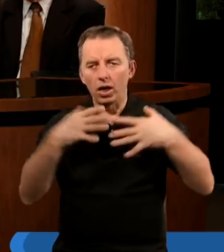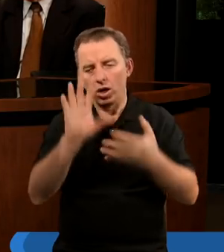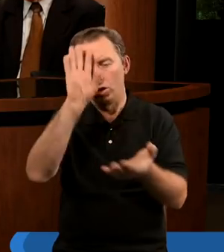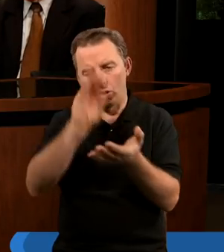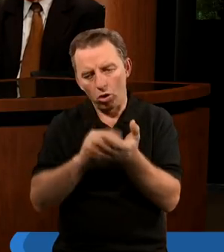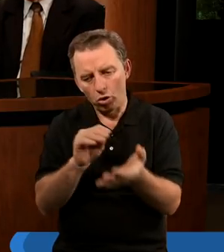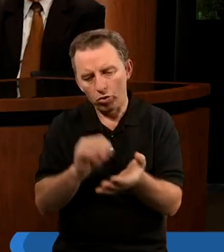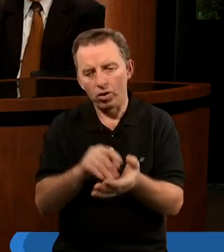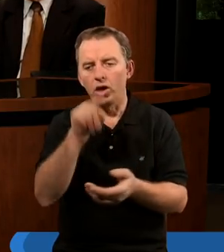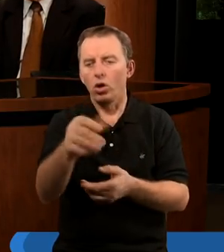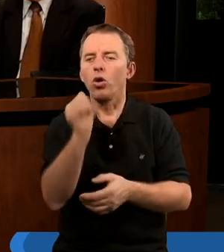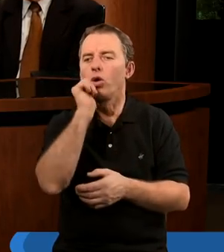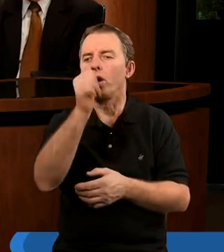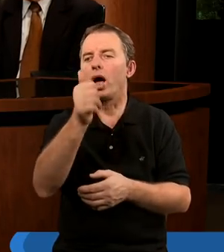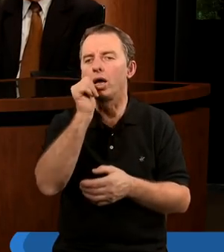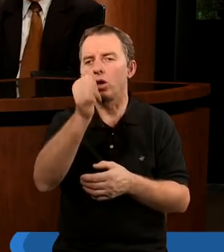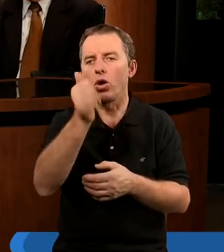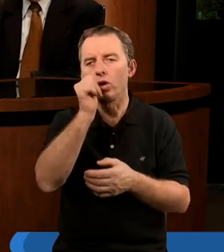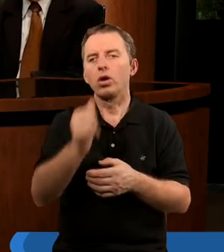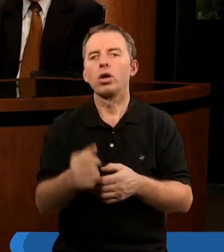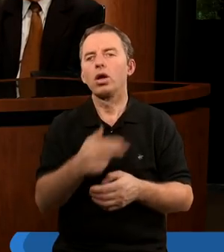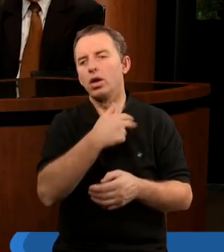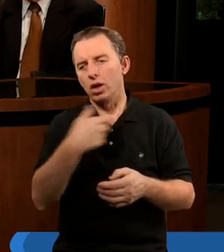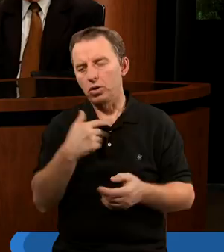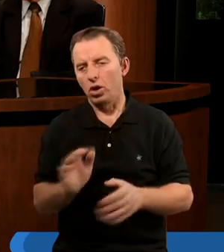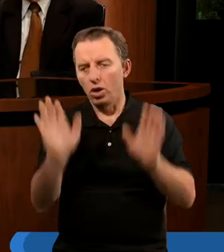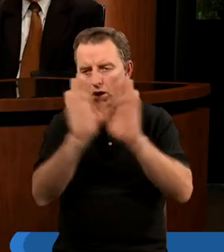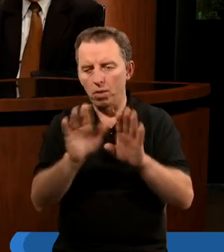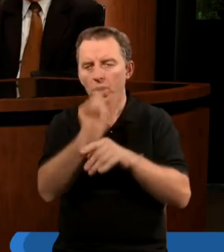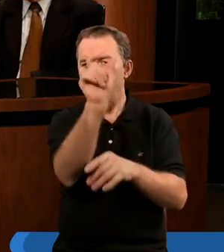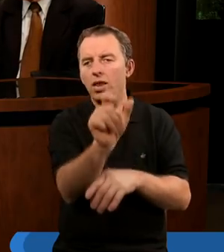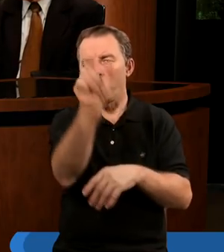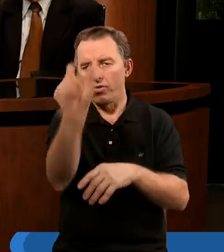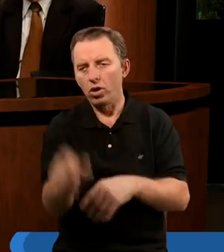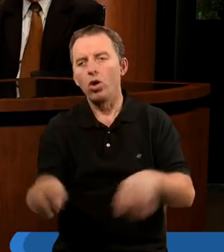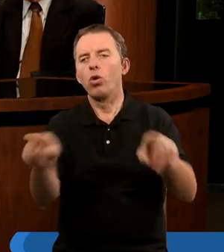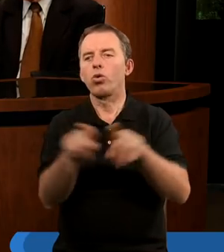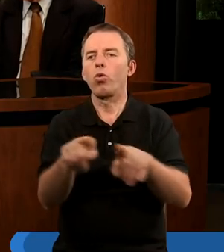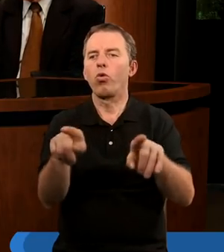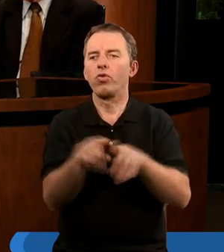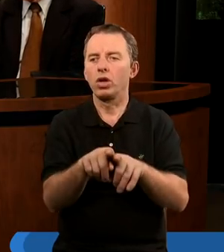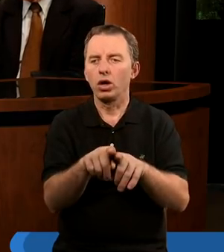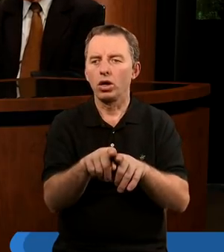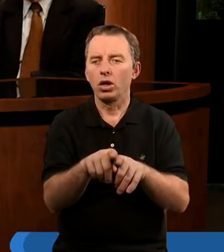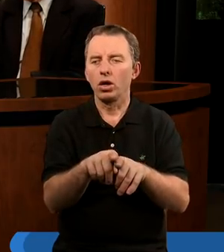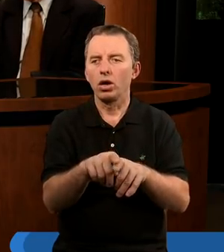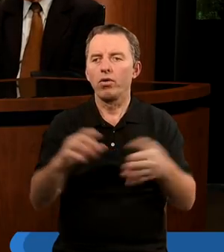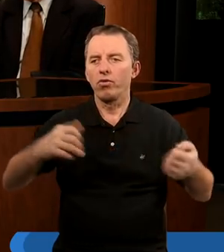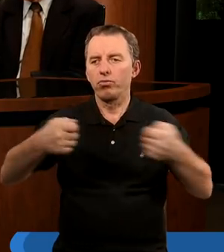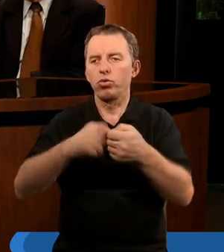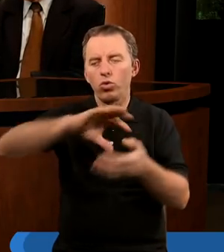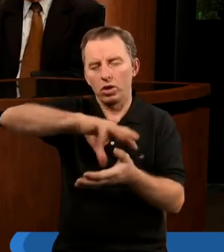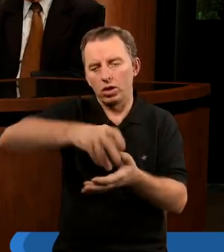doświadczać tego na co dzień. W naszych nabożeństwach indywidualnych, ale również tych, które